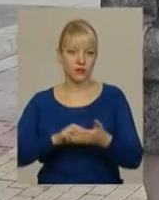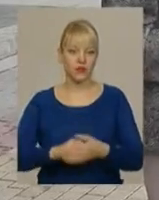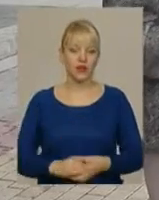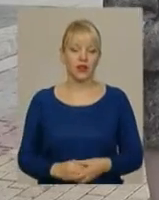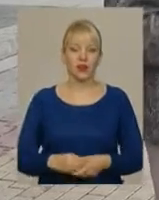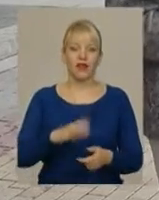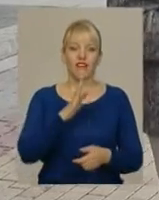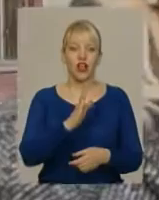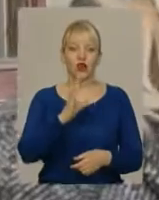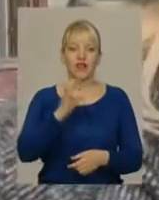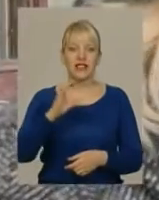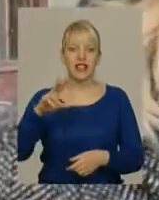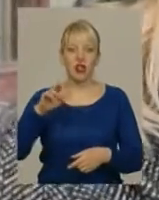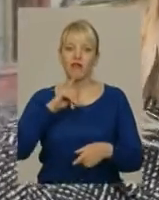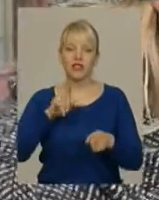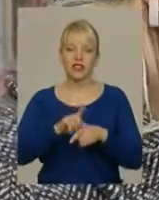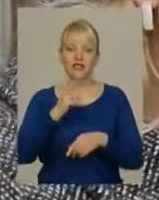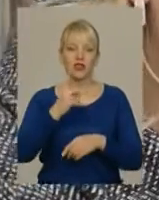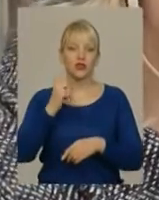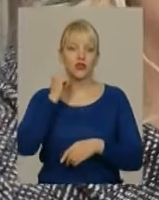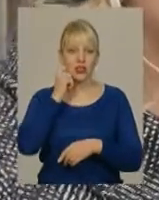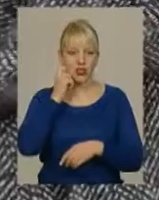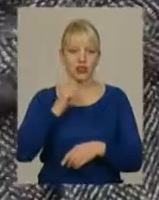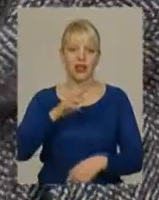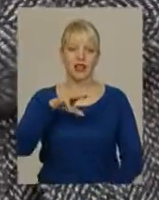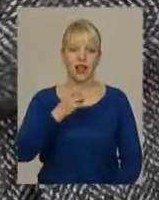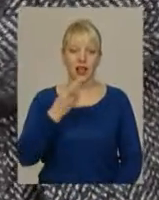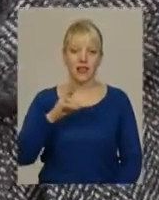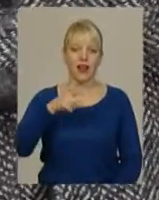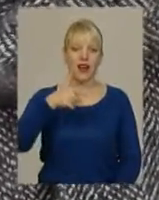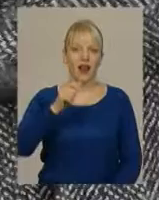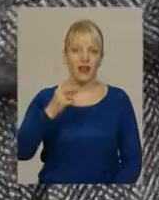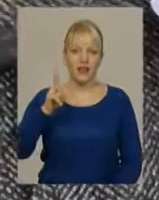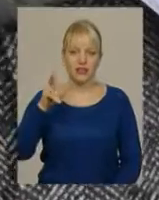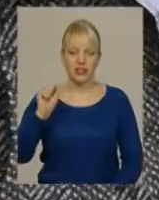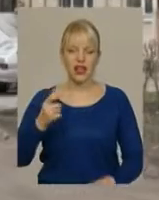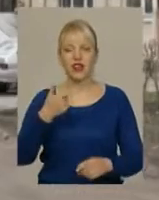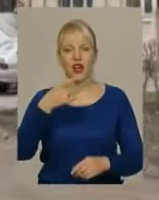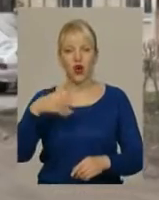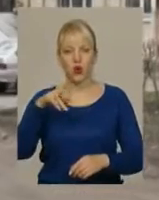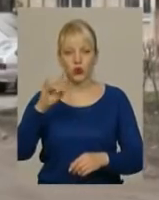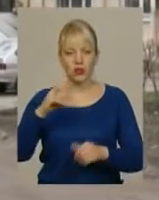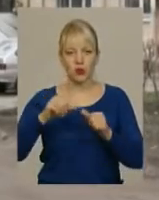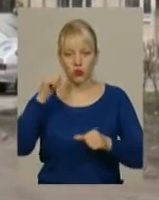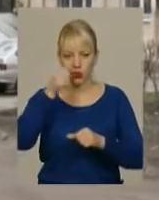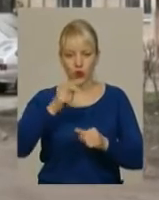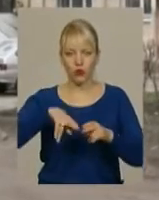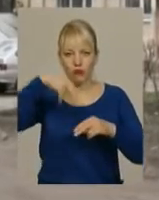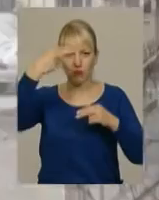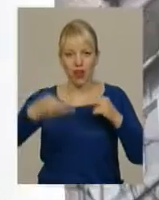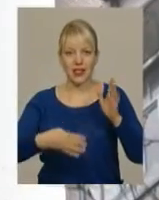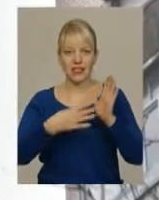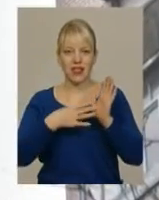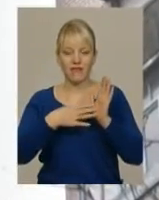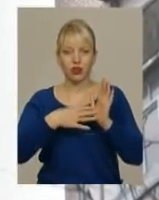Вікторія Весилова – сестра 21-річної Тетяни Гаєвської, яка у грудні минулого року випала з 9-го поверху будинку, що на вулиці